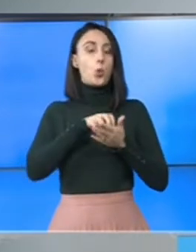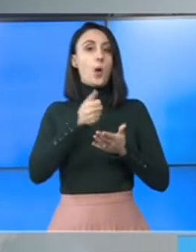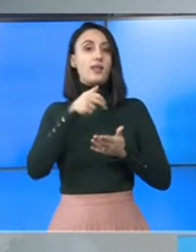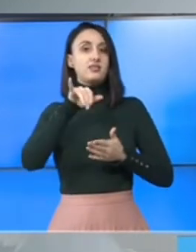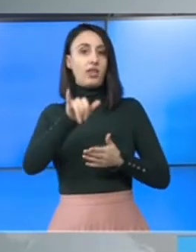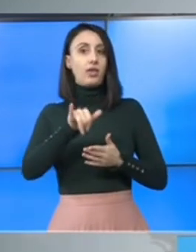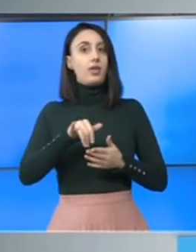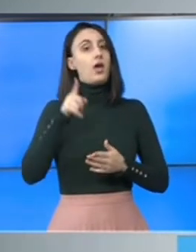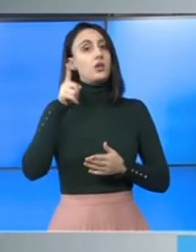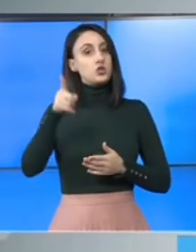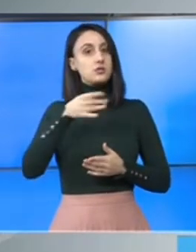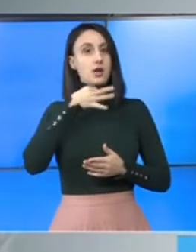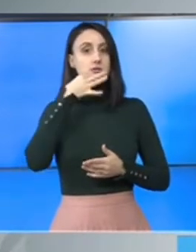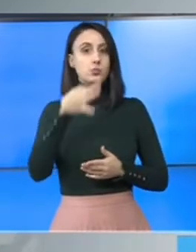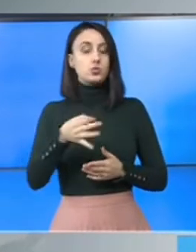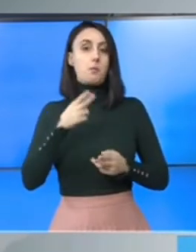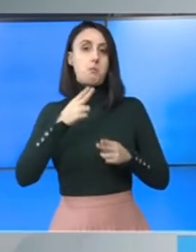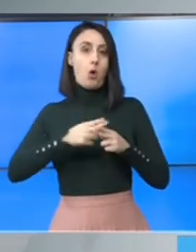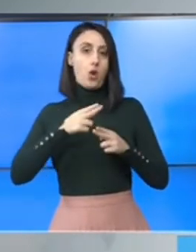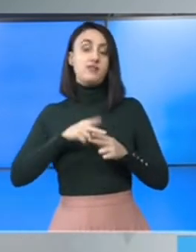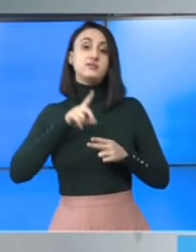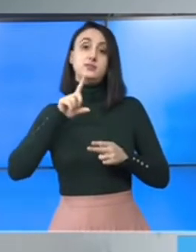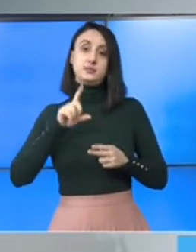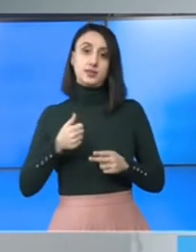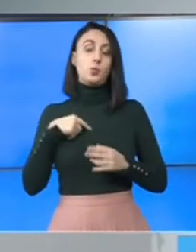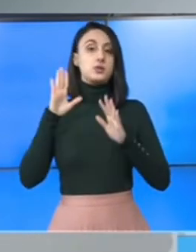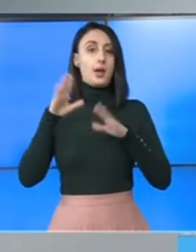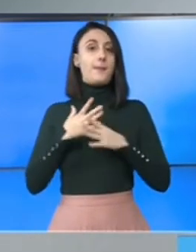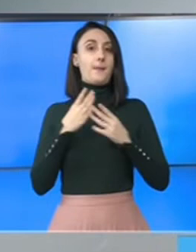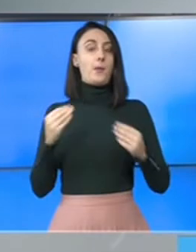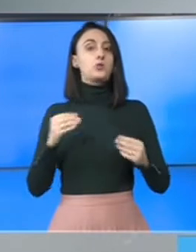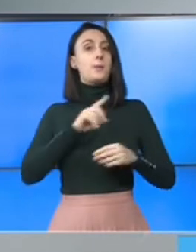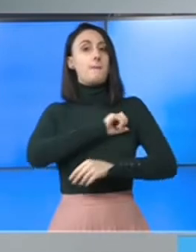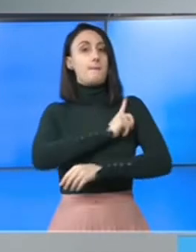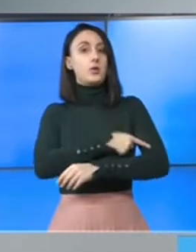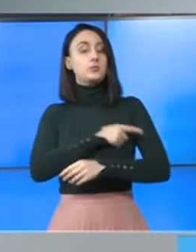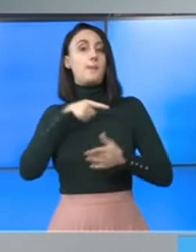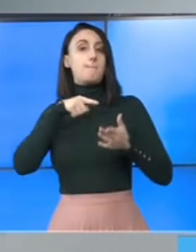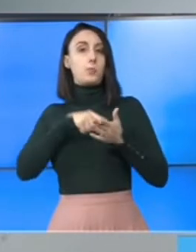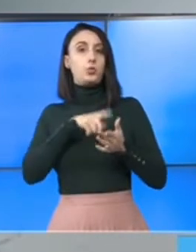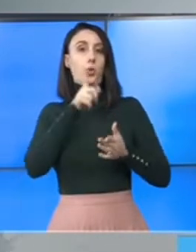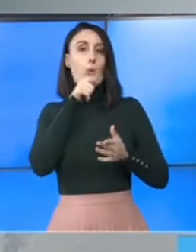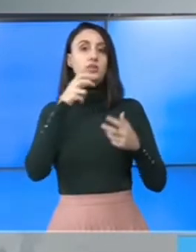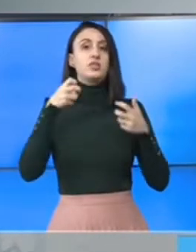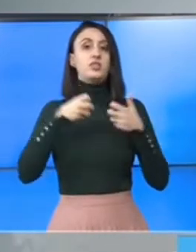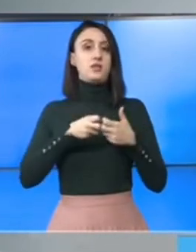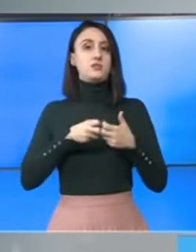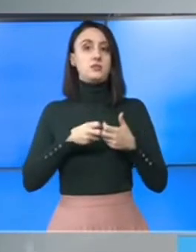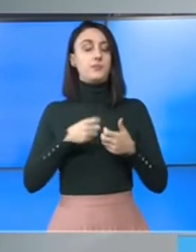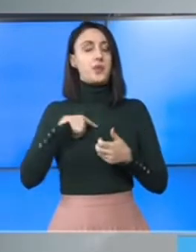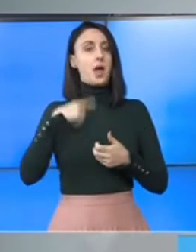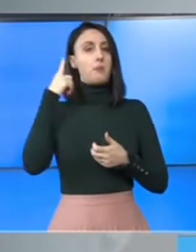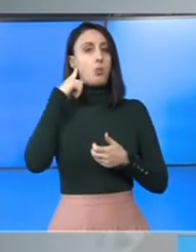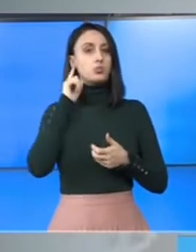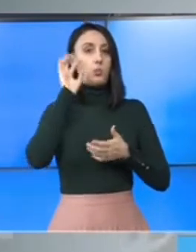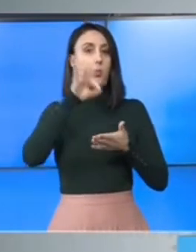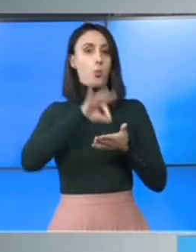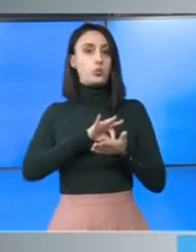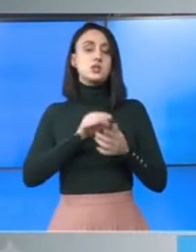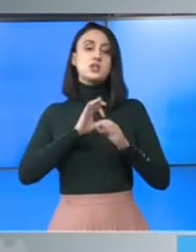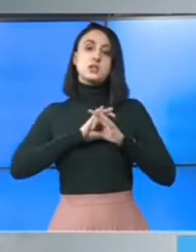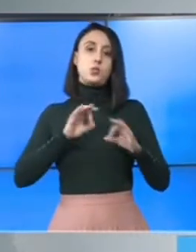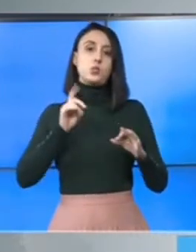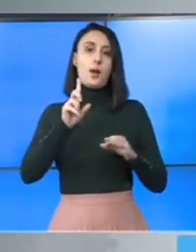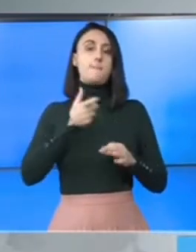ATI, iar acesta susține că pacienții ar trebui să aibă mai multe oportunități de puncte unde să se testeze. Am auzit o propunere, sigur, ea